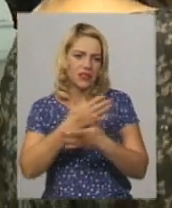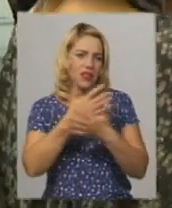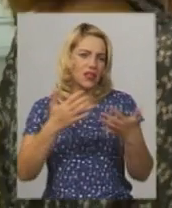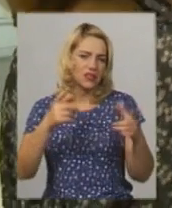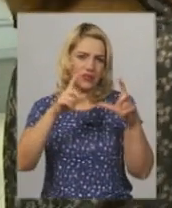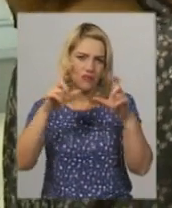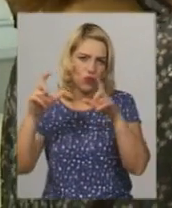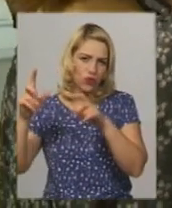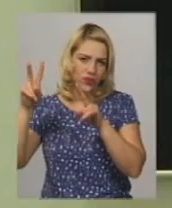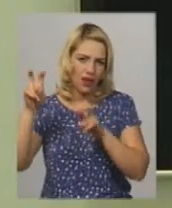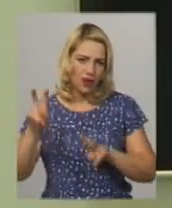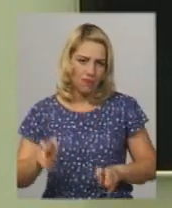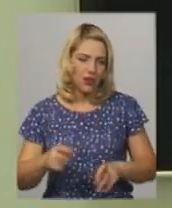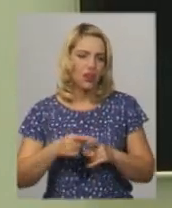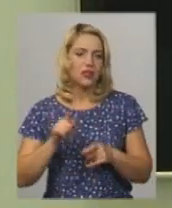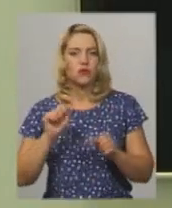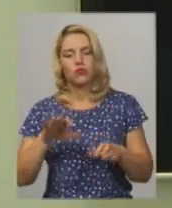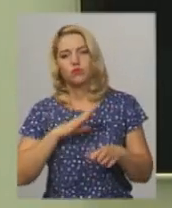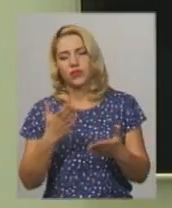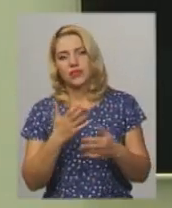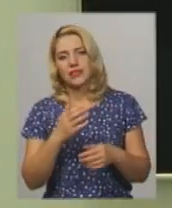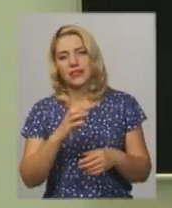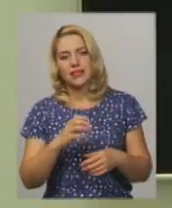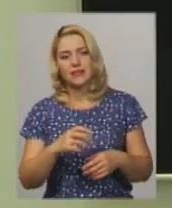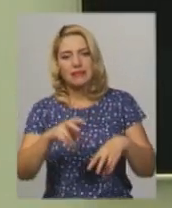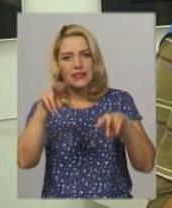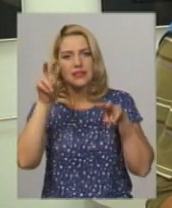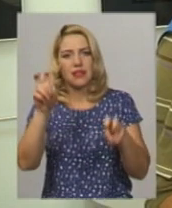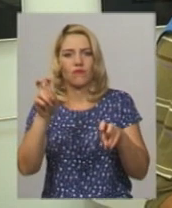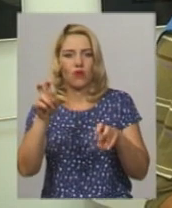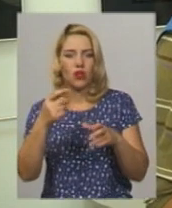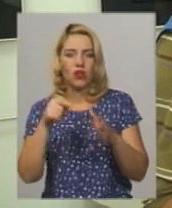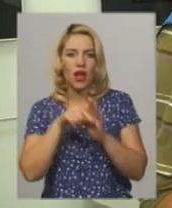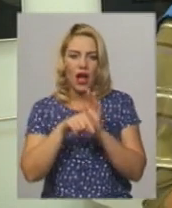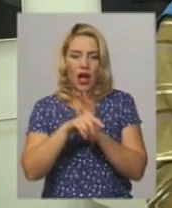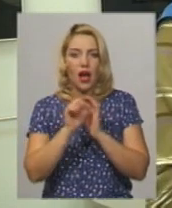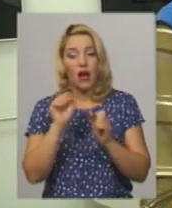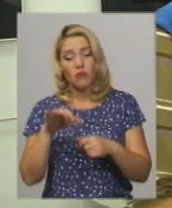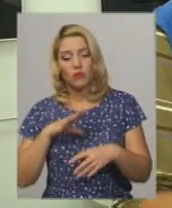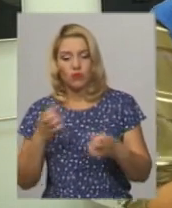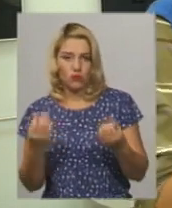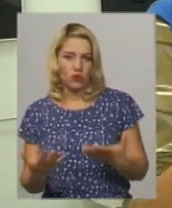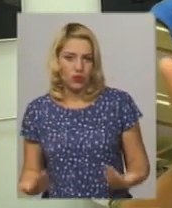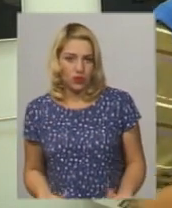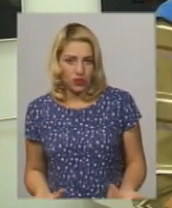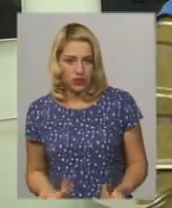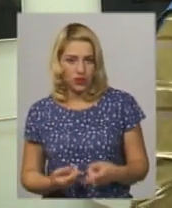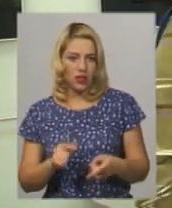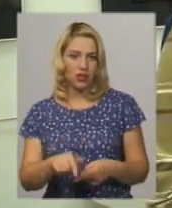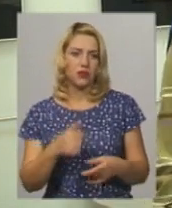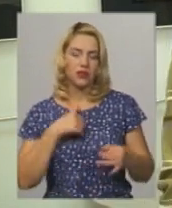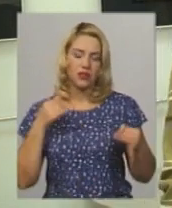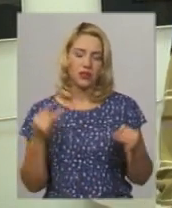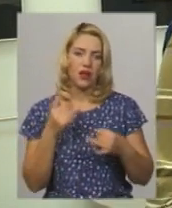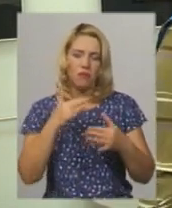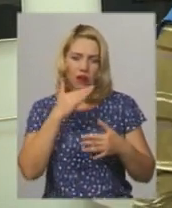Це можуть бути якісь символічні історії, а може бути і повсякденне життя. І нас зацікавило це багатство